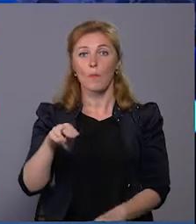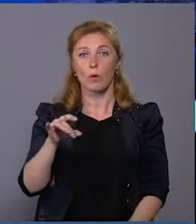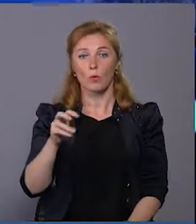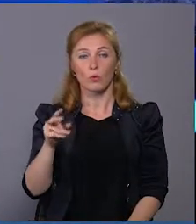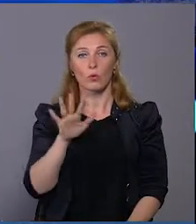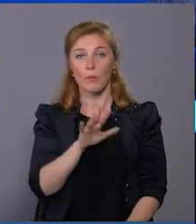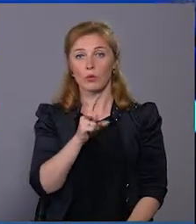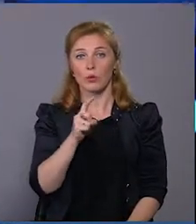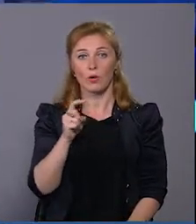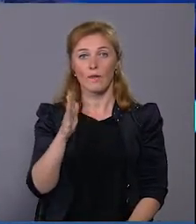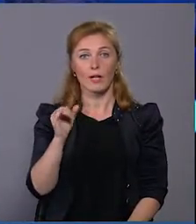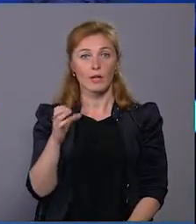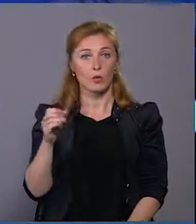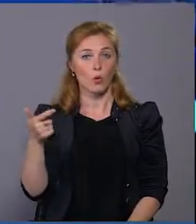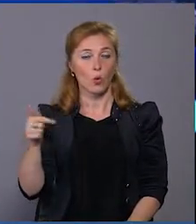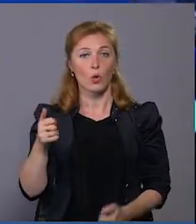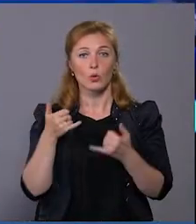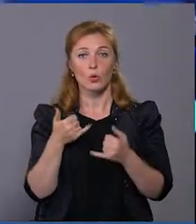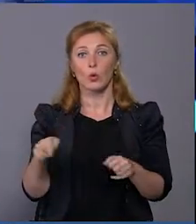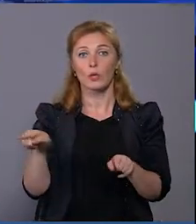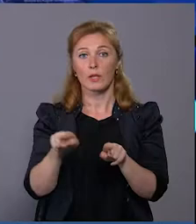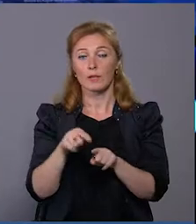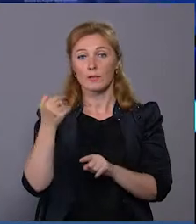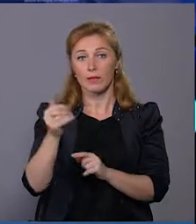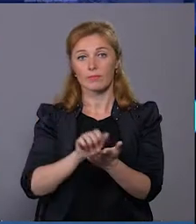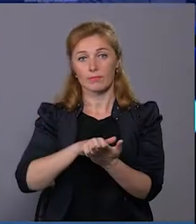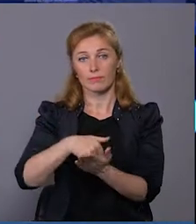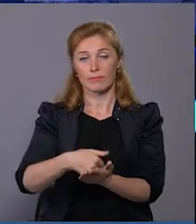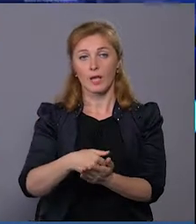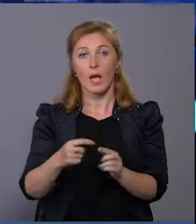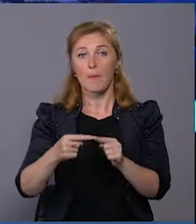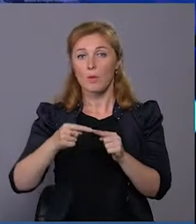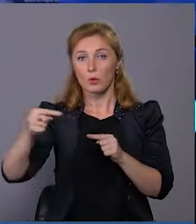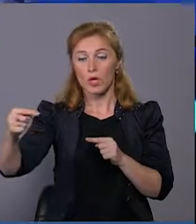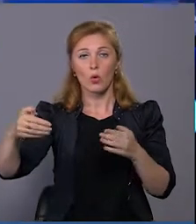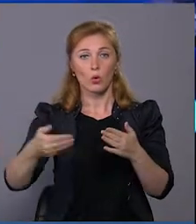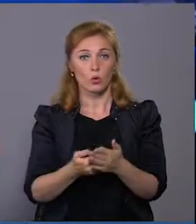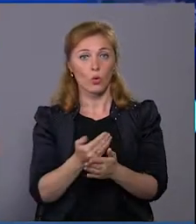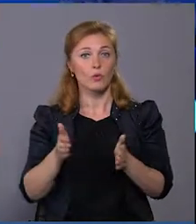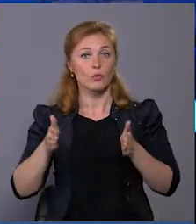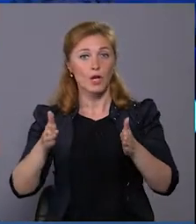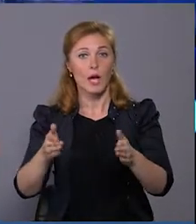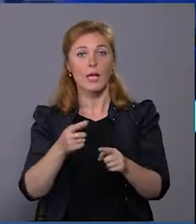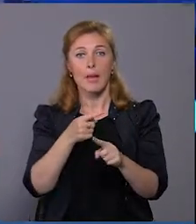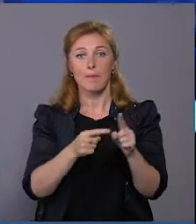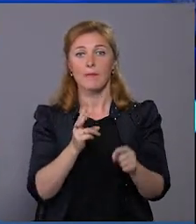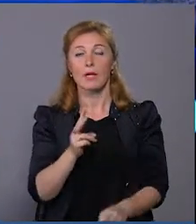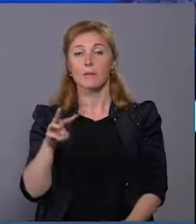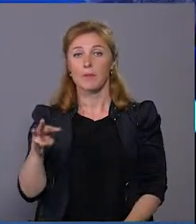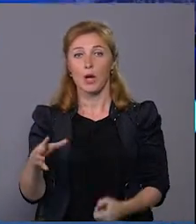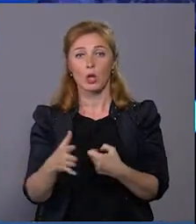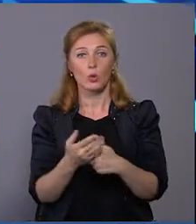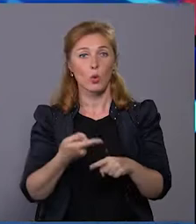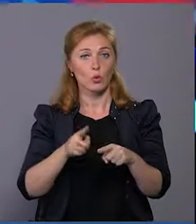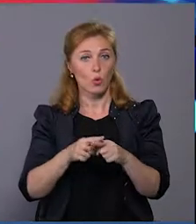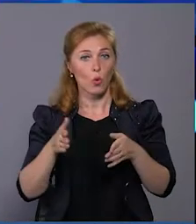Хвилястого. Сьогодні там стелили другий шар асфальту. Протяжність оновленої ділянки – майже пів кілометра. До цього